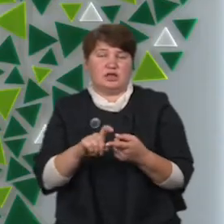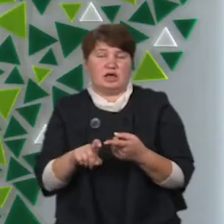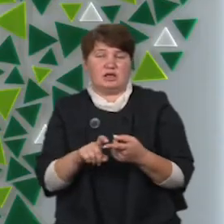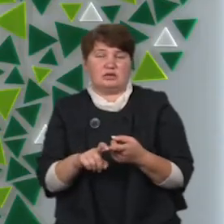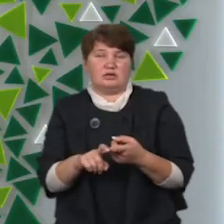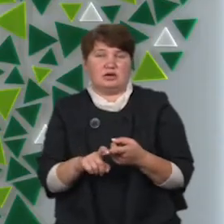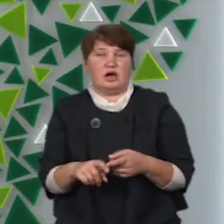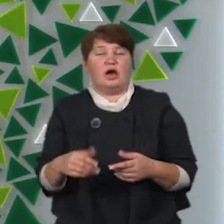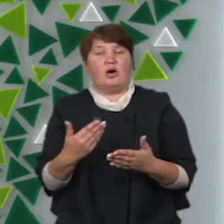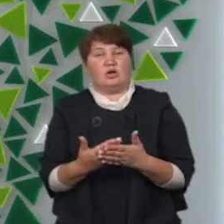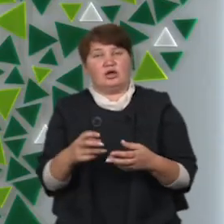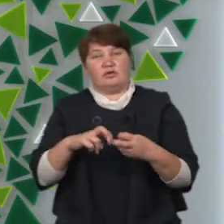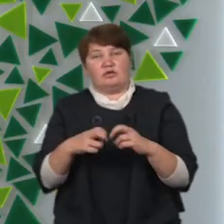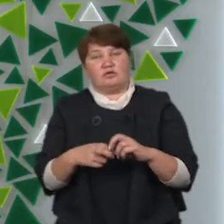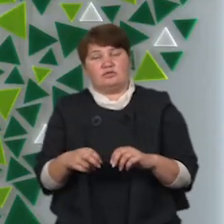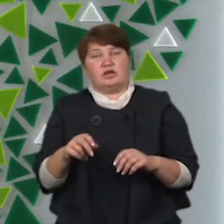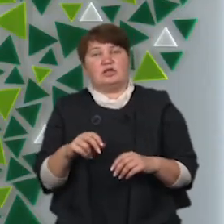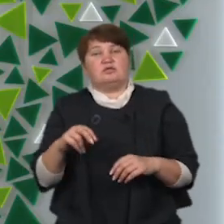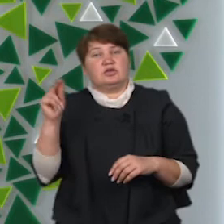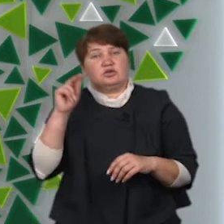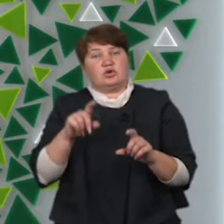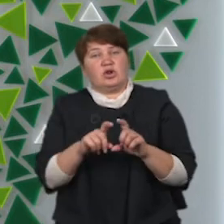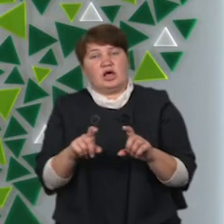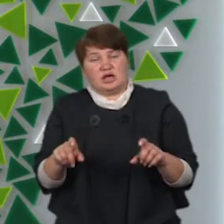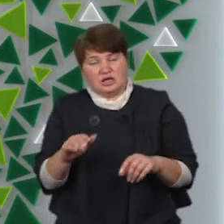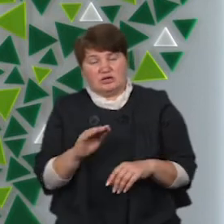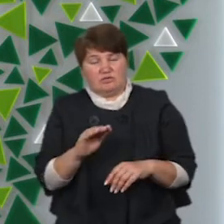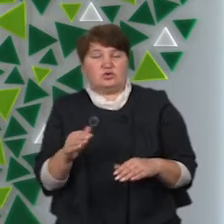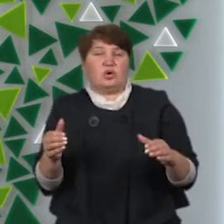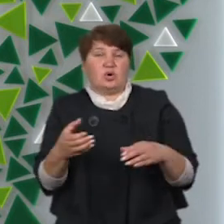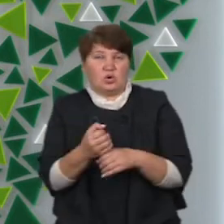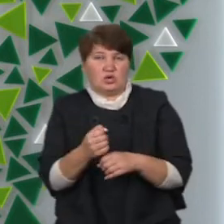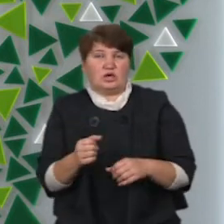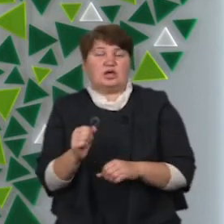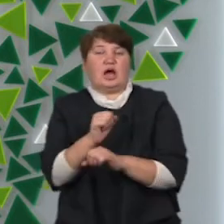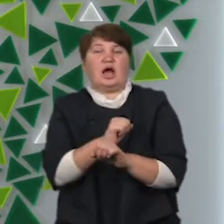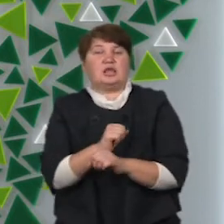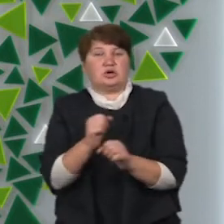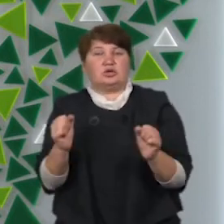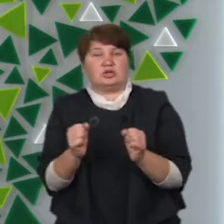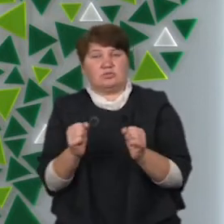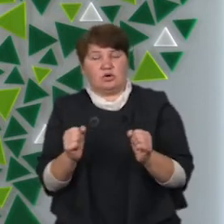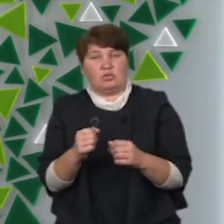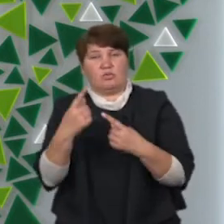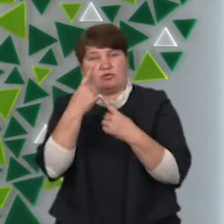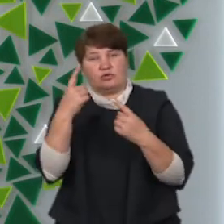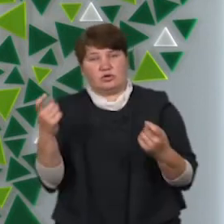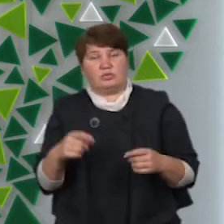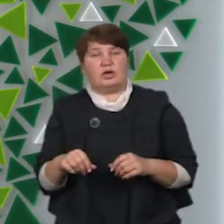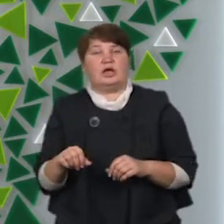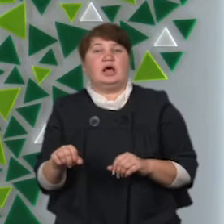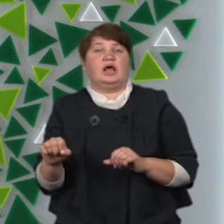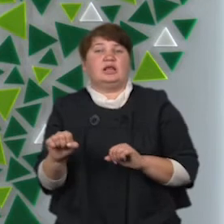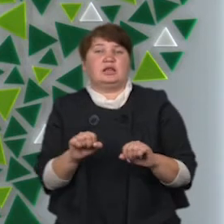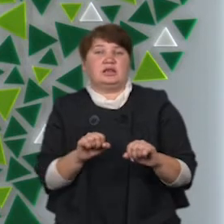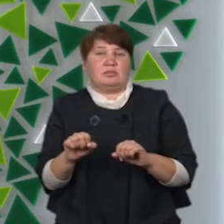А от для івано-франківських школярів скоротять зимові канікули. Про це Суспільному Карпати повідомив директор міського департаменту освіти і науки